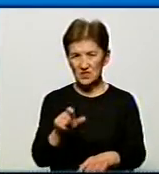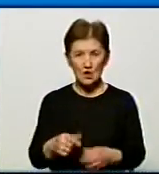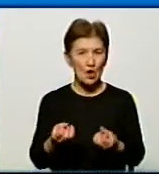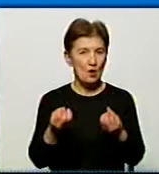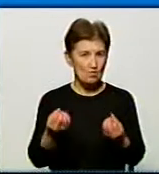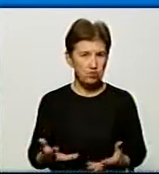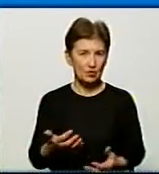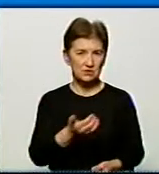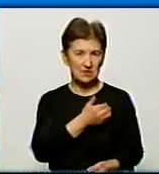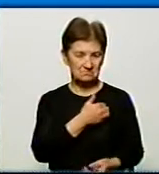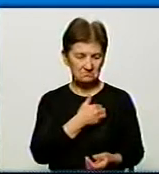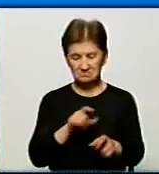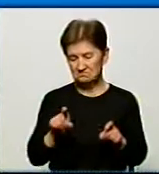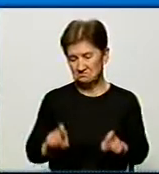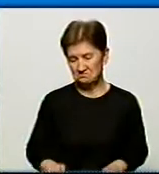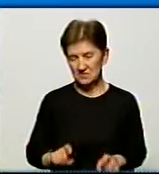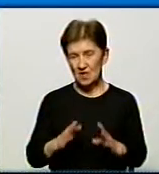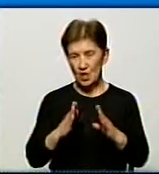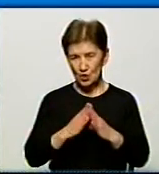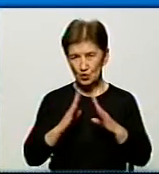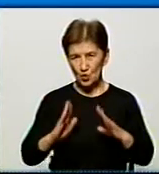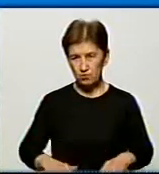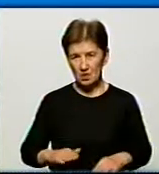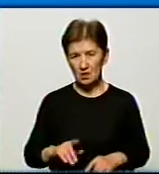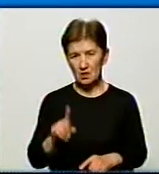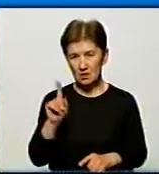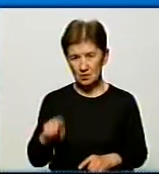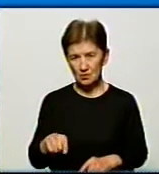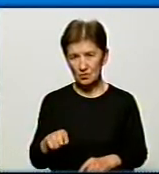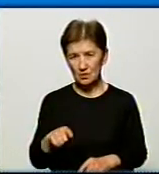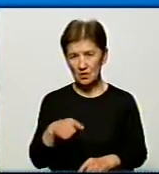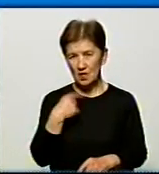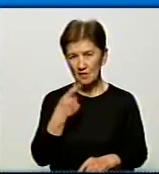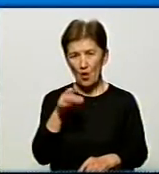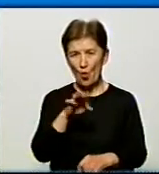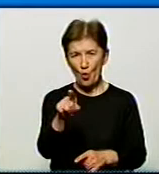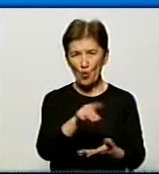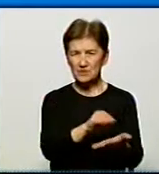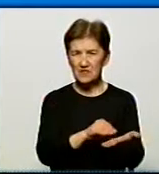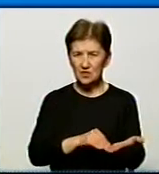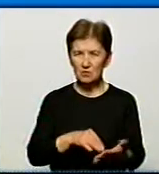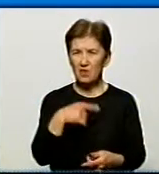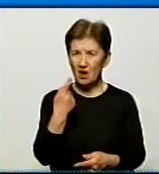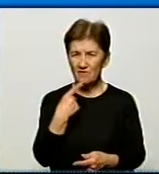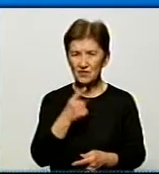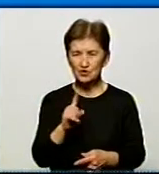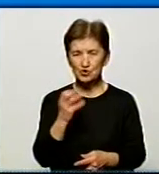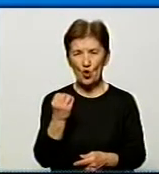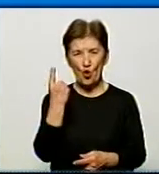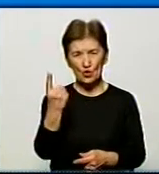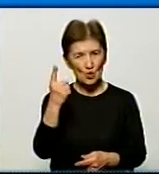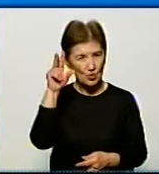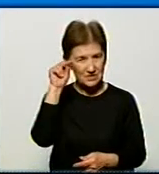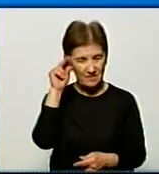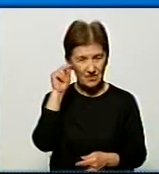валіють сидіти вдома? Той же мозг, коли говорить про статистику, зазначає ще одну цифру, що